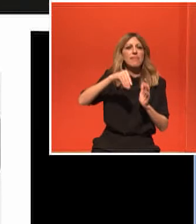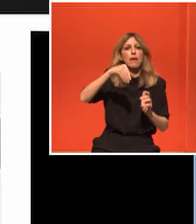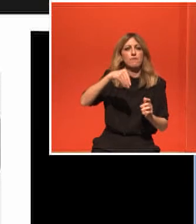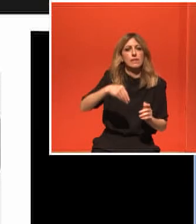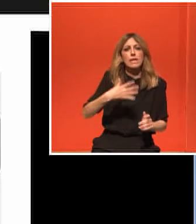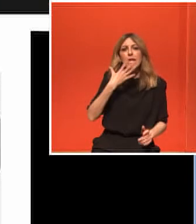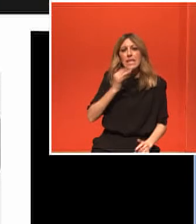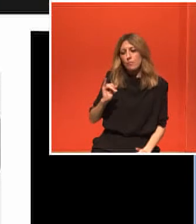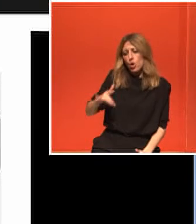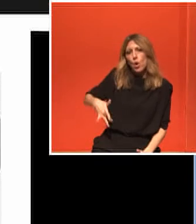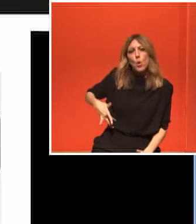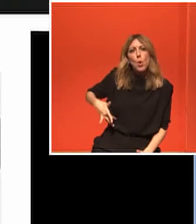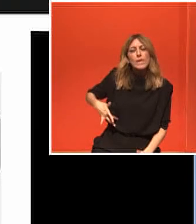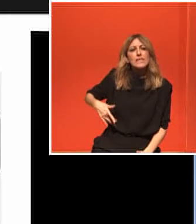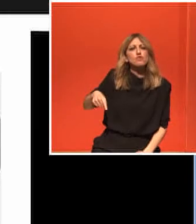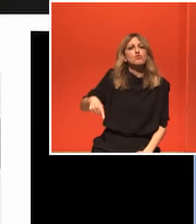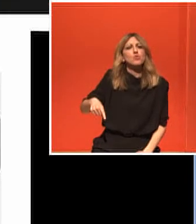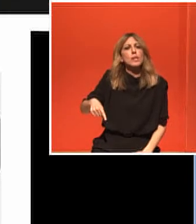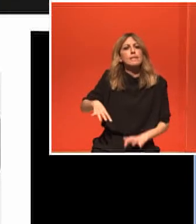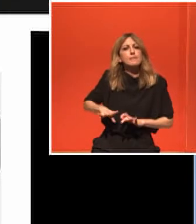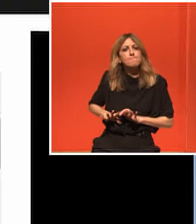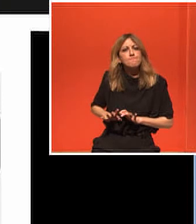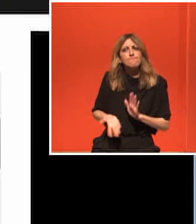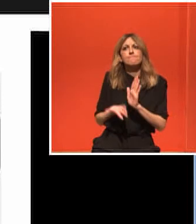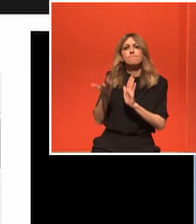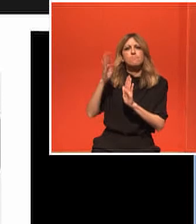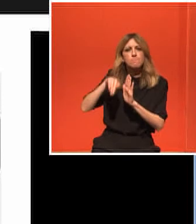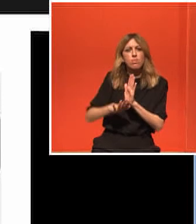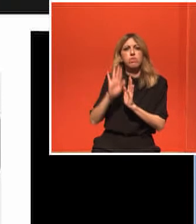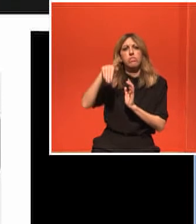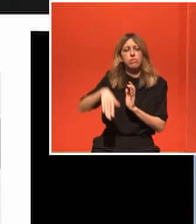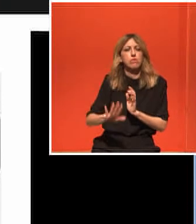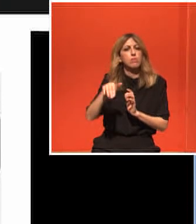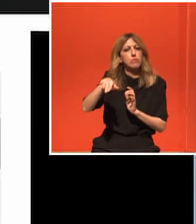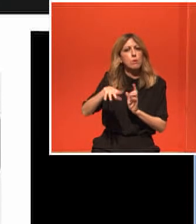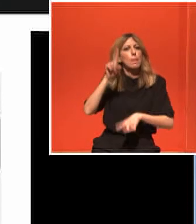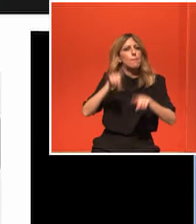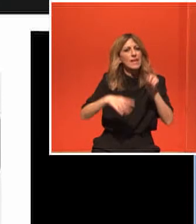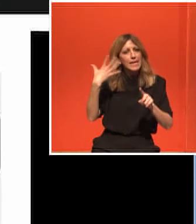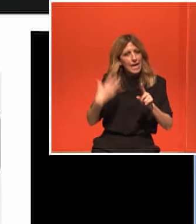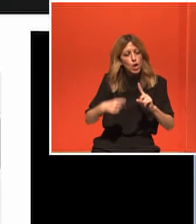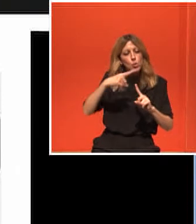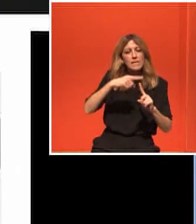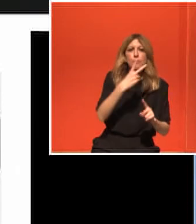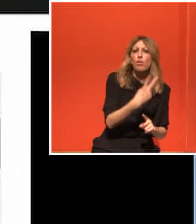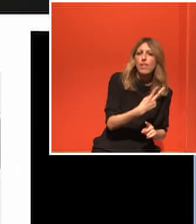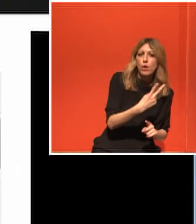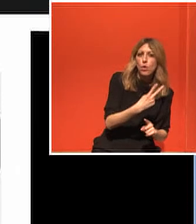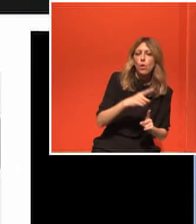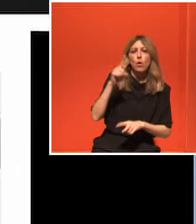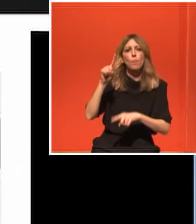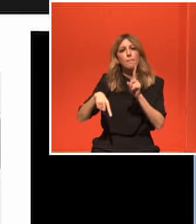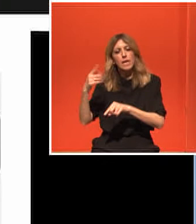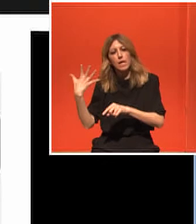του ζαχάρου στο αίματος και μπορούμε να έχουμε έναν τύπο δύο διαβήτη άρρωστο που αν κάνει το κατάλληλο θεραπευτικό